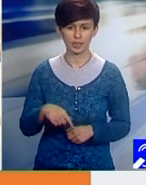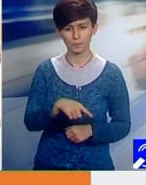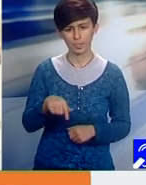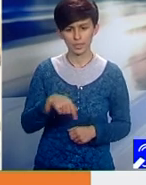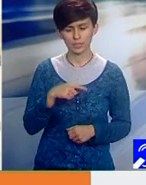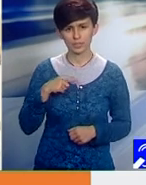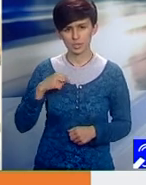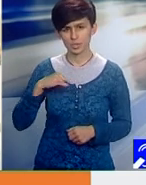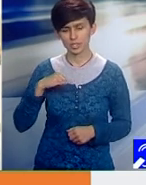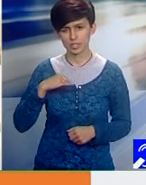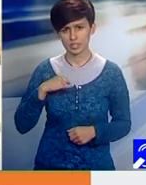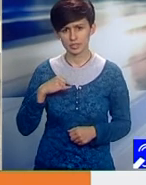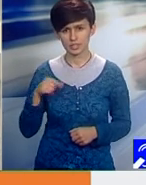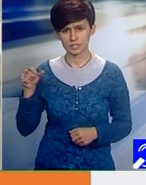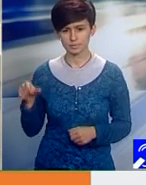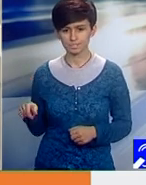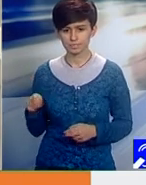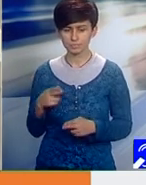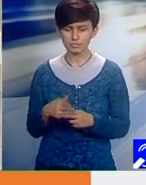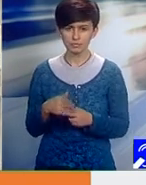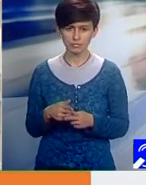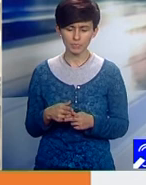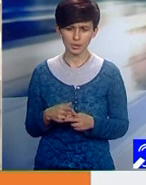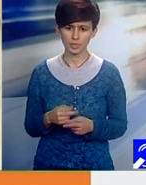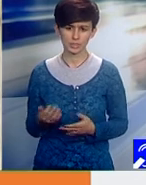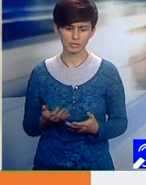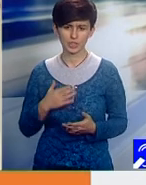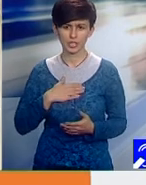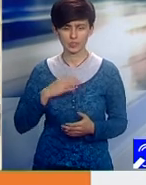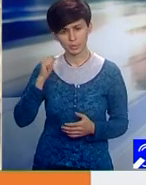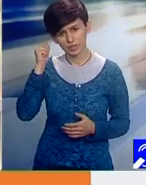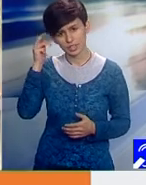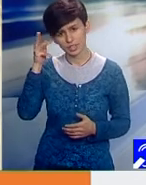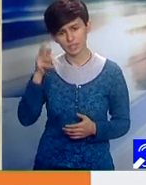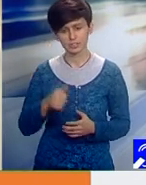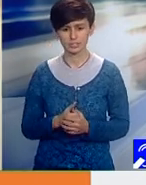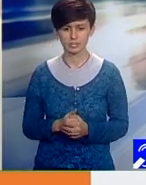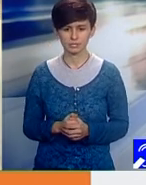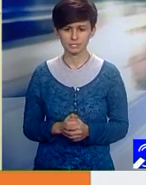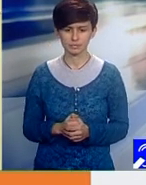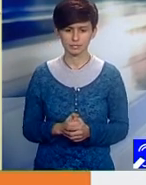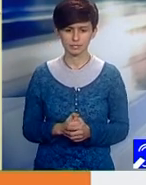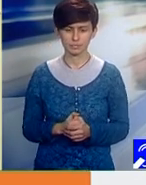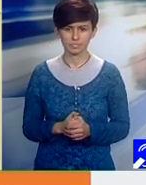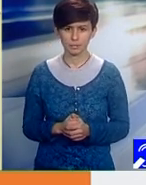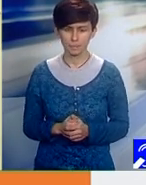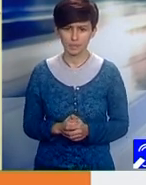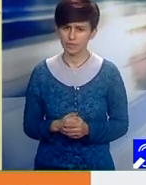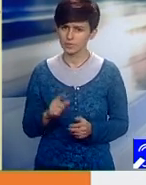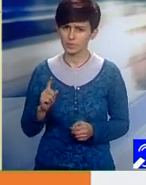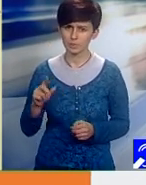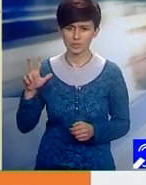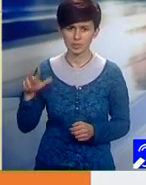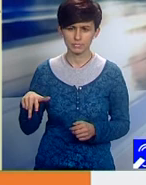pilula existențială, să o avem în fiecare zi, să nu ne dat peste trei luni, când e târziu, și așa